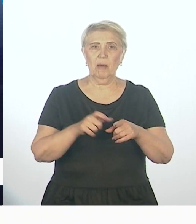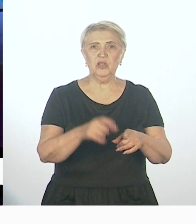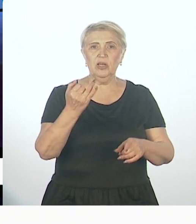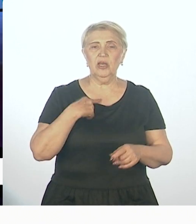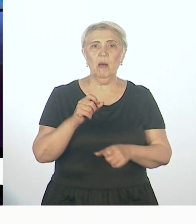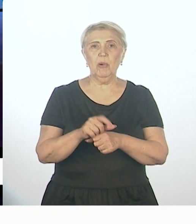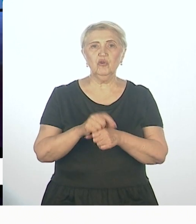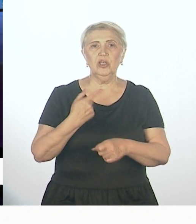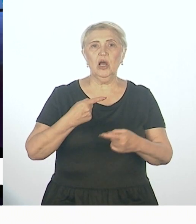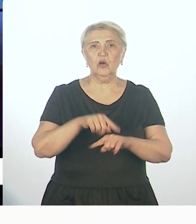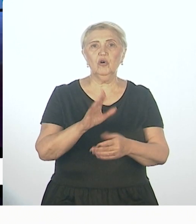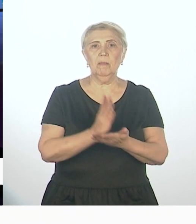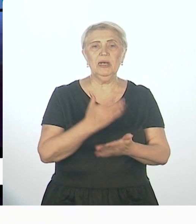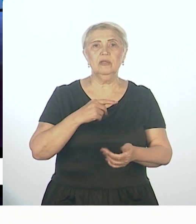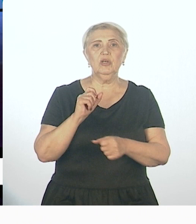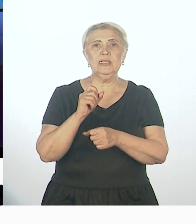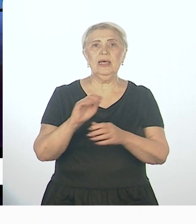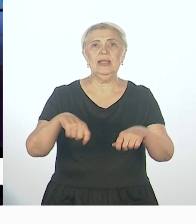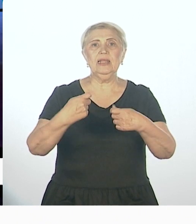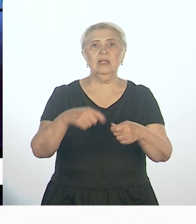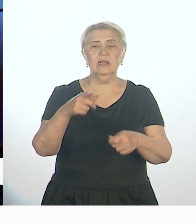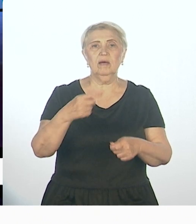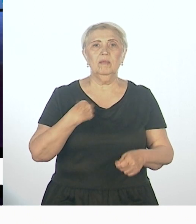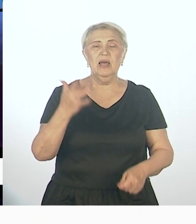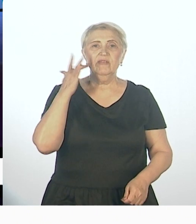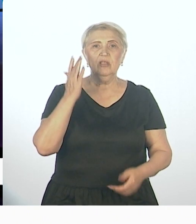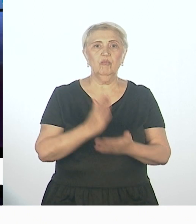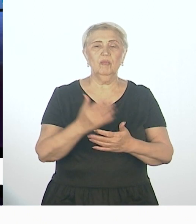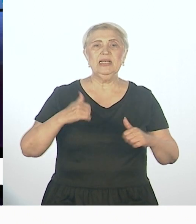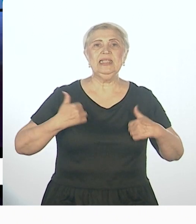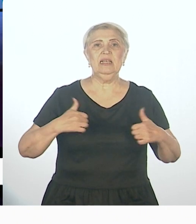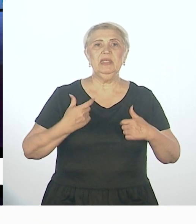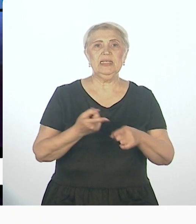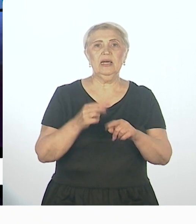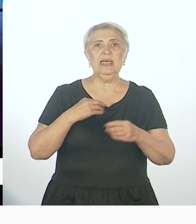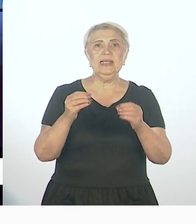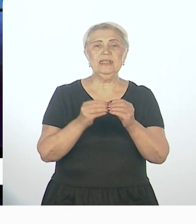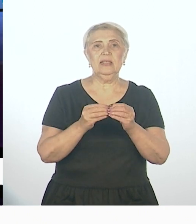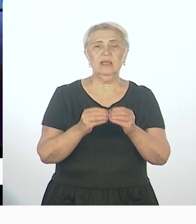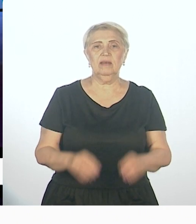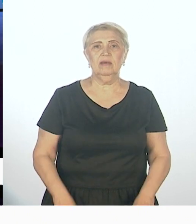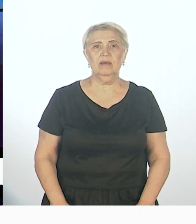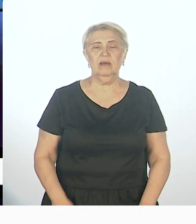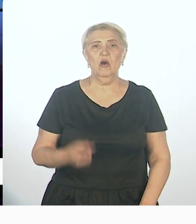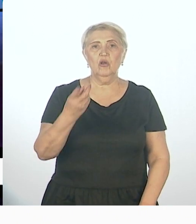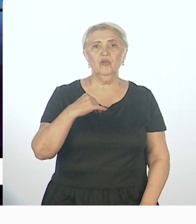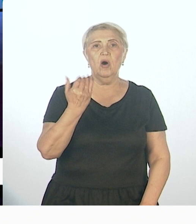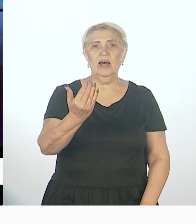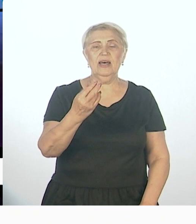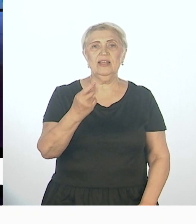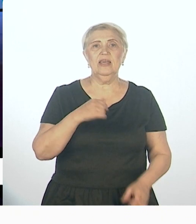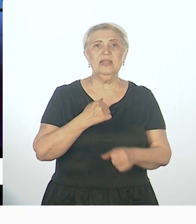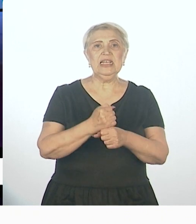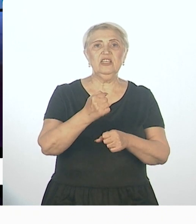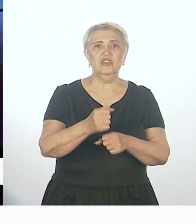поручений, которые были даны. Вот. Мы всегда будем стремиться вот к этой десятке. Но она недостижима,